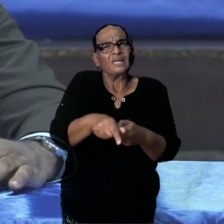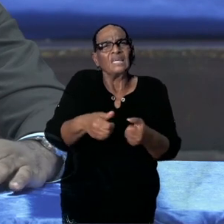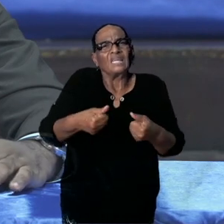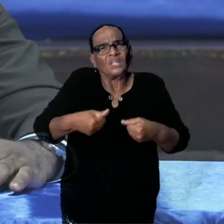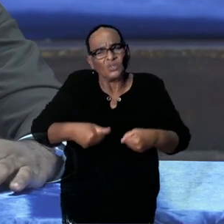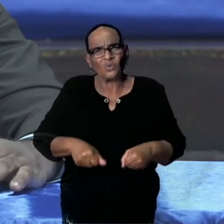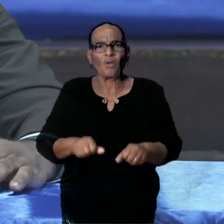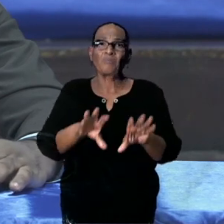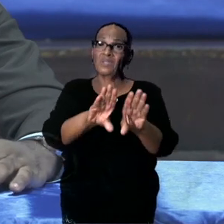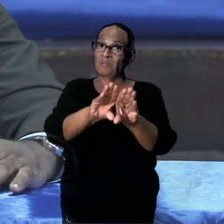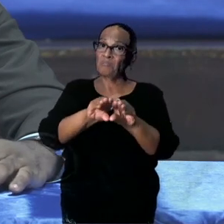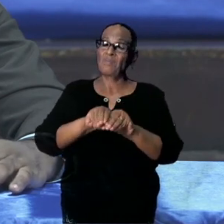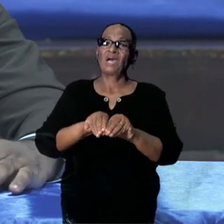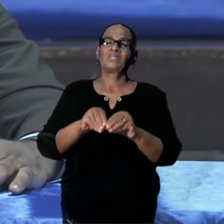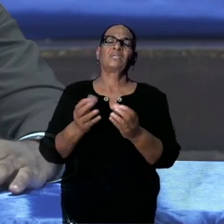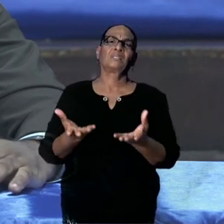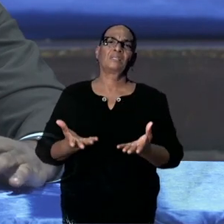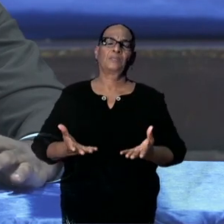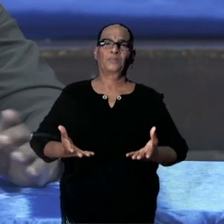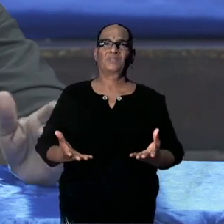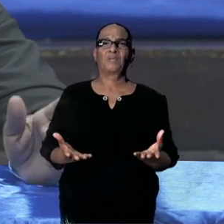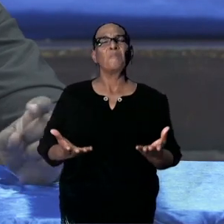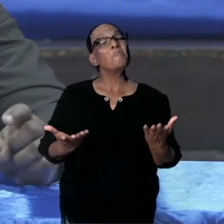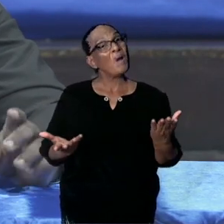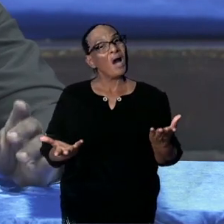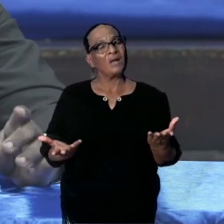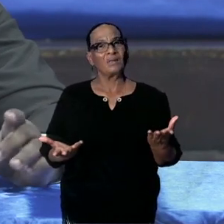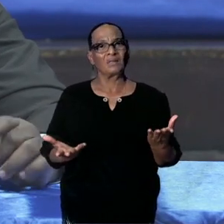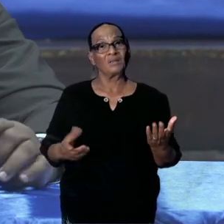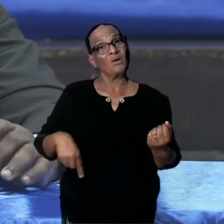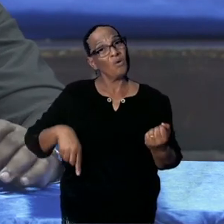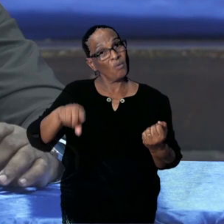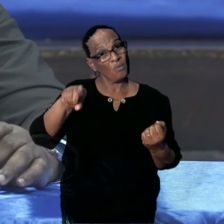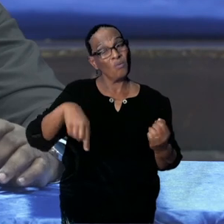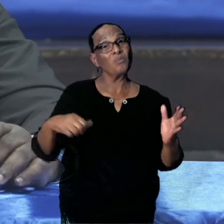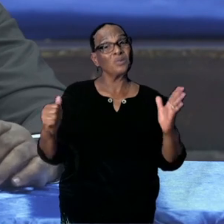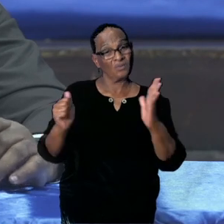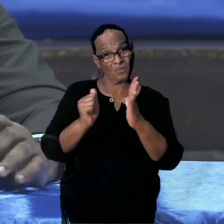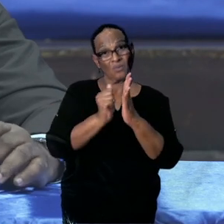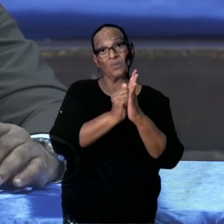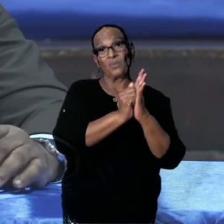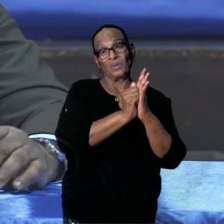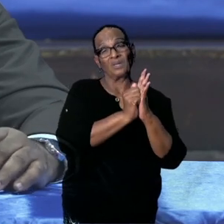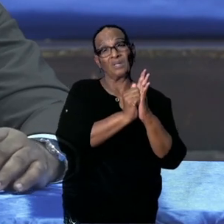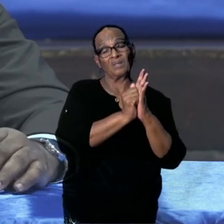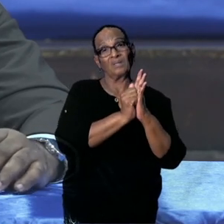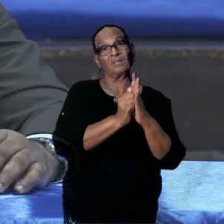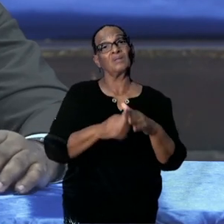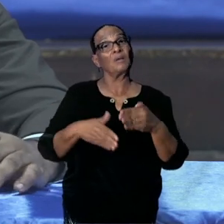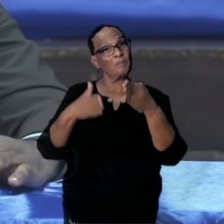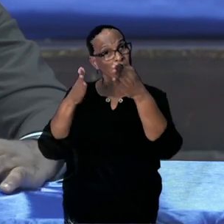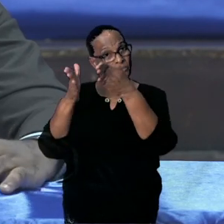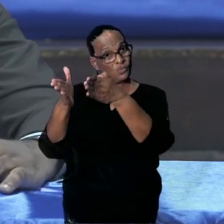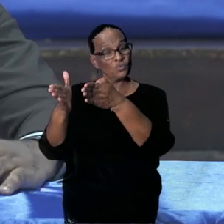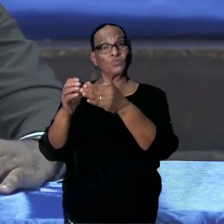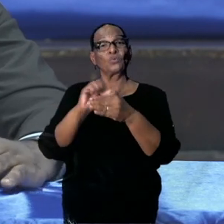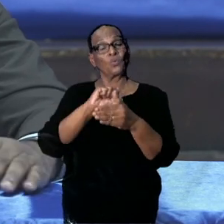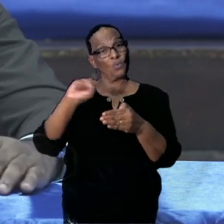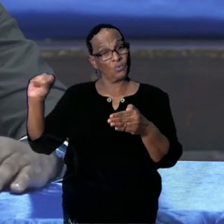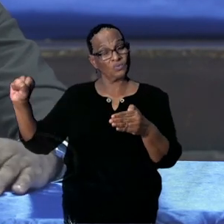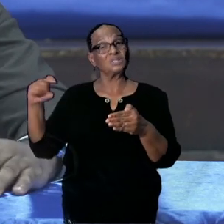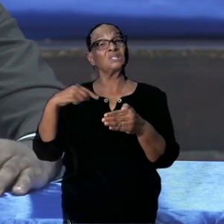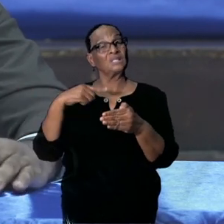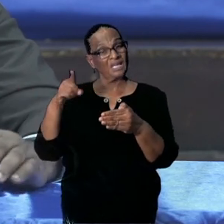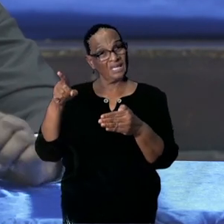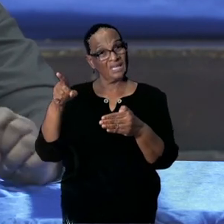maatregelen te treffen. Maar komend weekend bijvoorbeeld breng ik een bezoek naar het oosten. En we